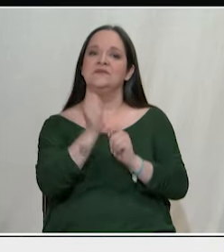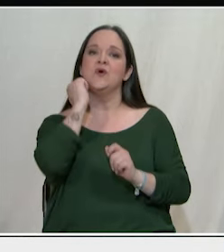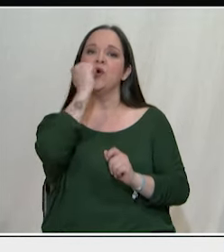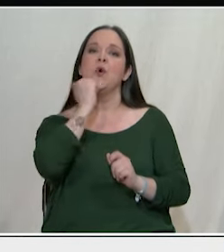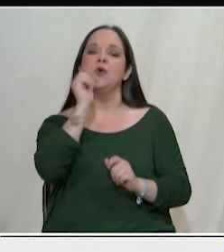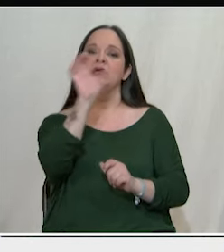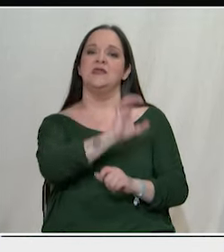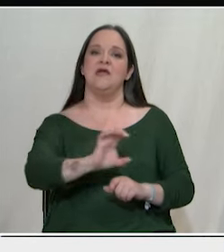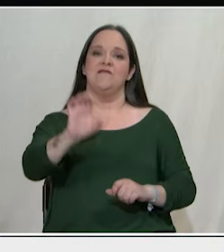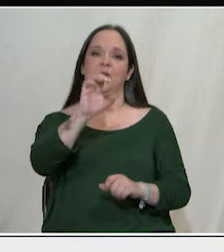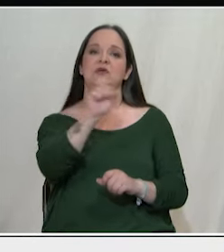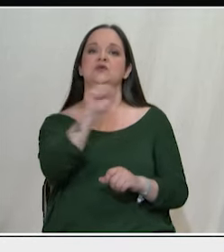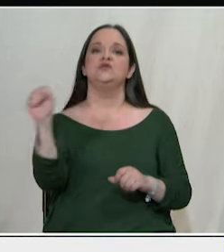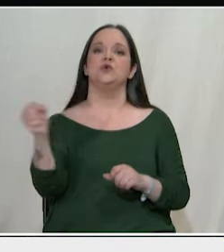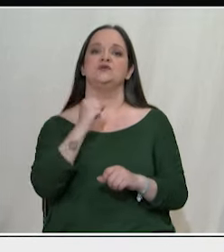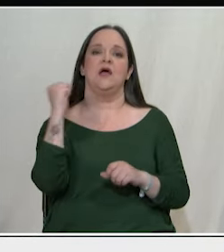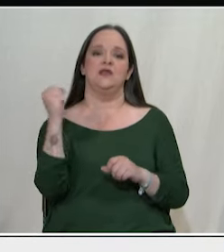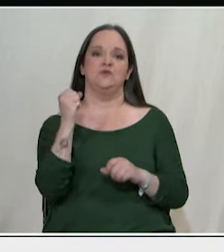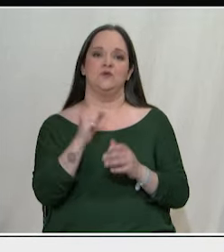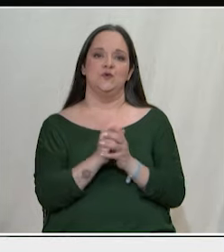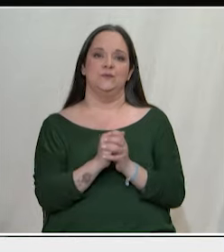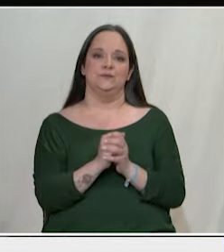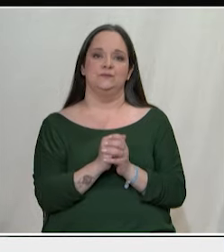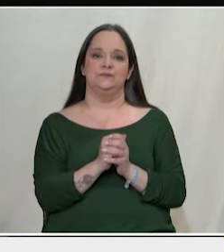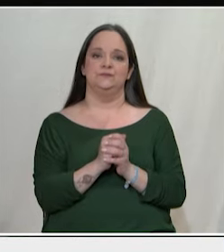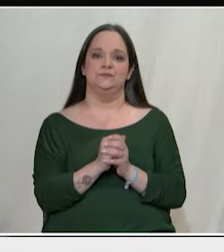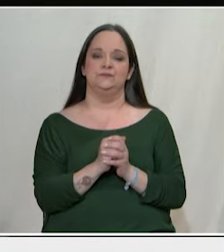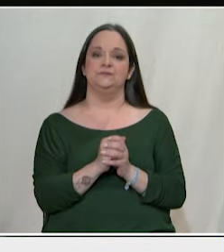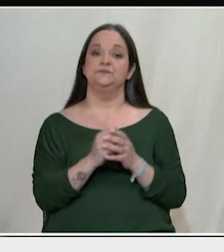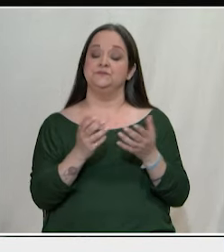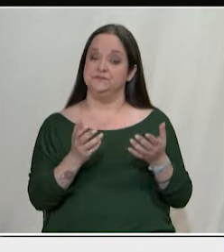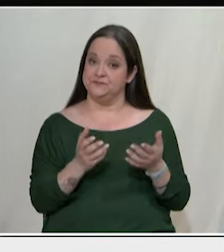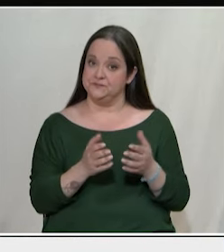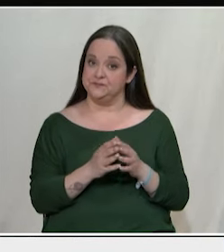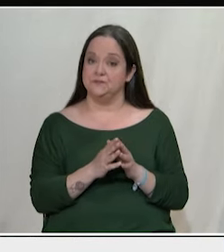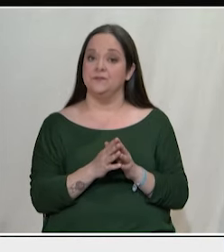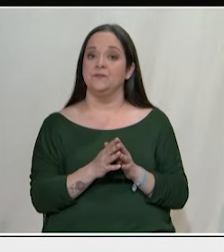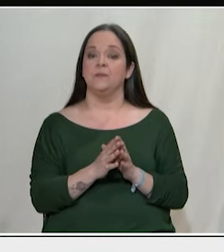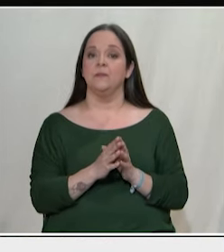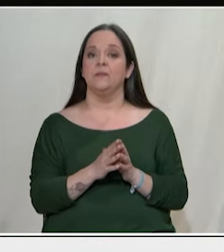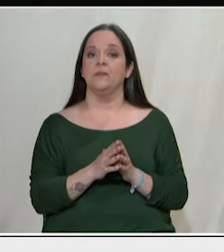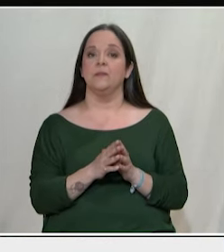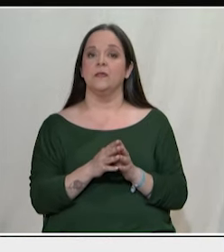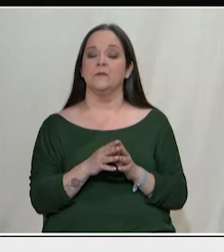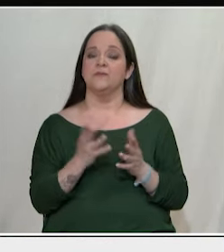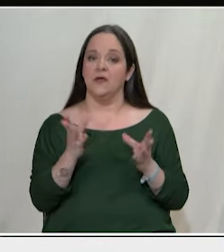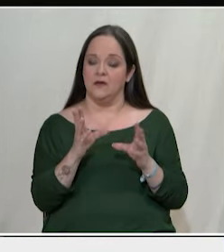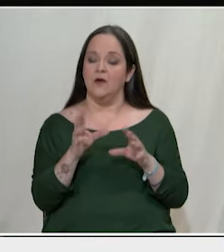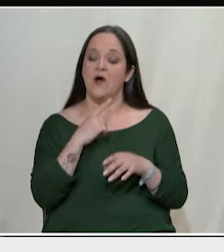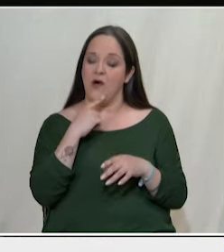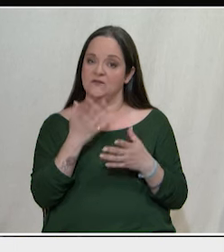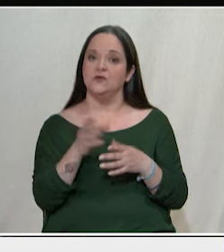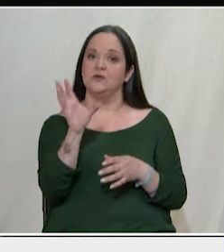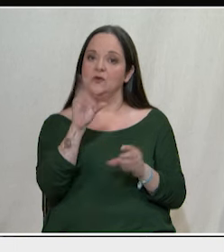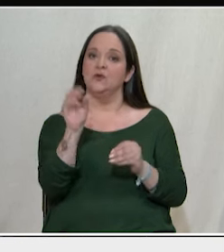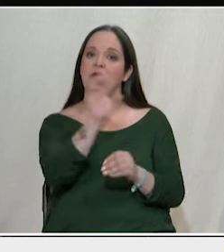εργαζομένων και του σοσιαλισμού Αυτό ακριβώς βάζοντας την πρώτη τελεία θα λέγαμε για τα ευρωπαϊκά ζητήματα θέλω